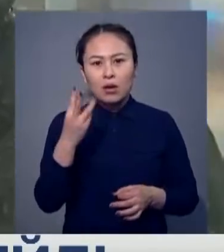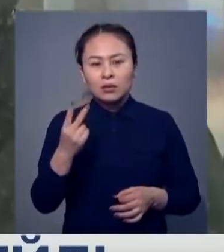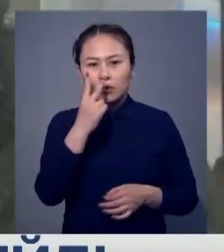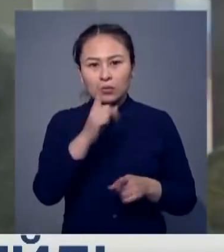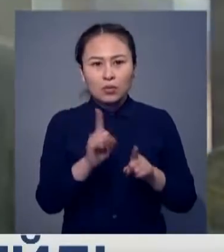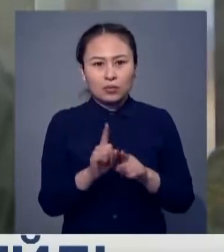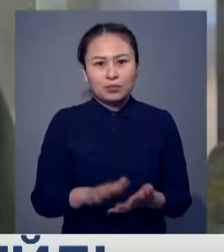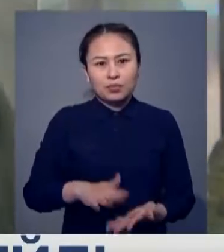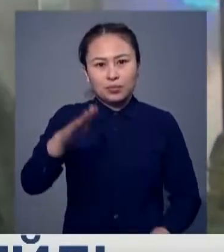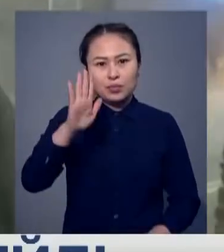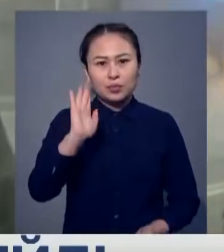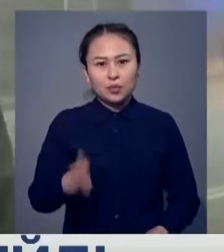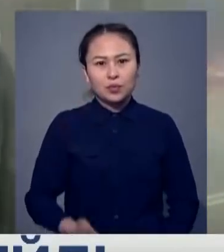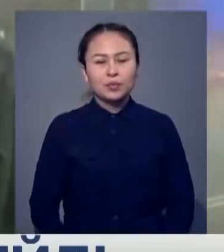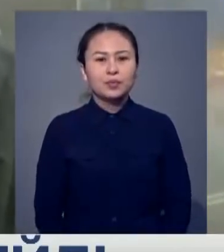бізді де су алатын шығар.